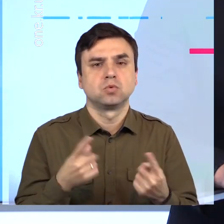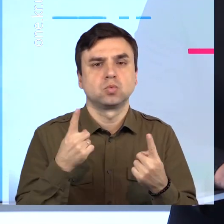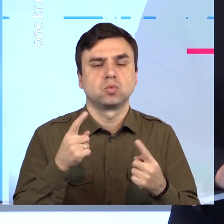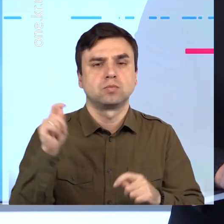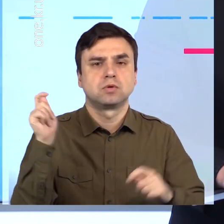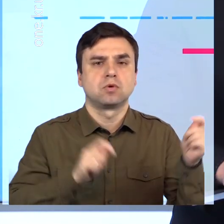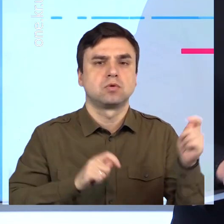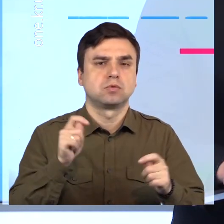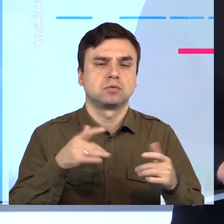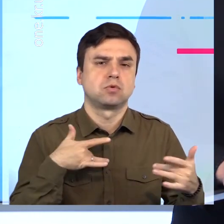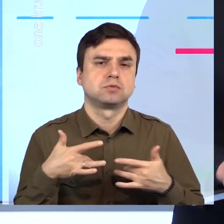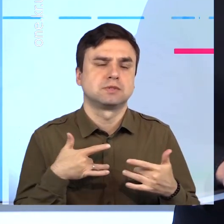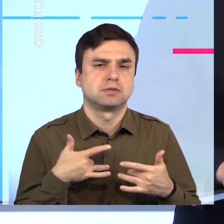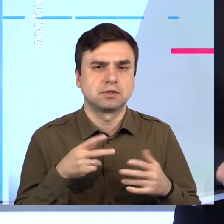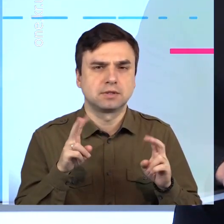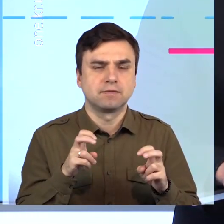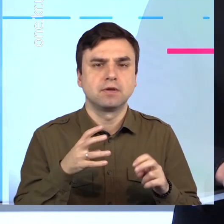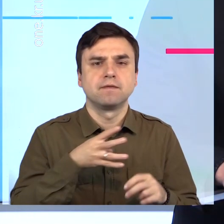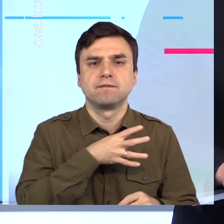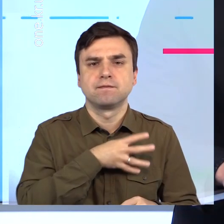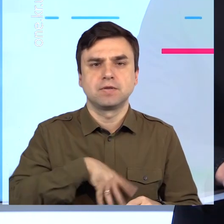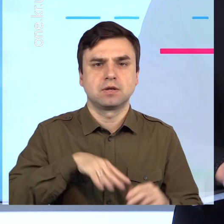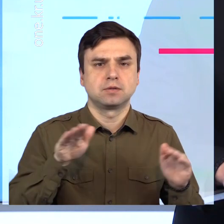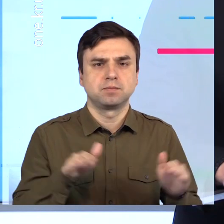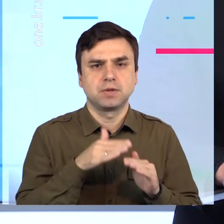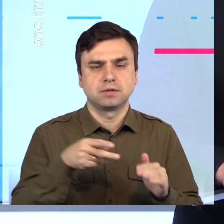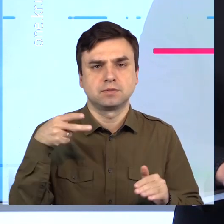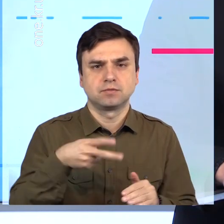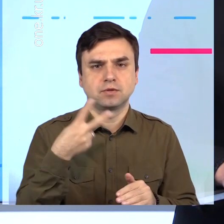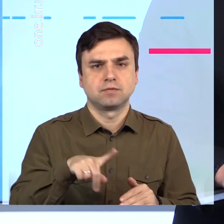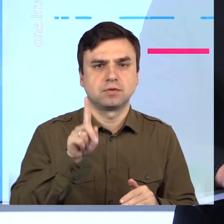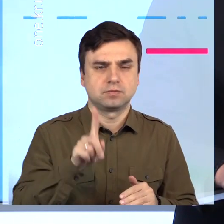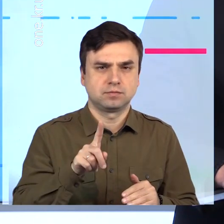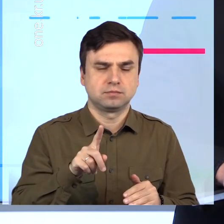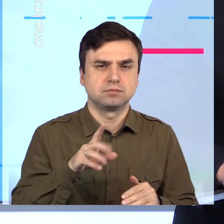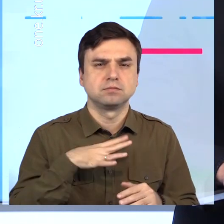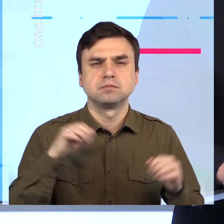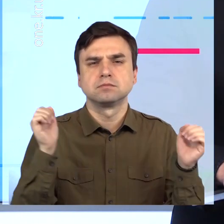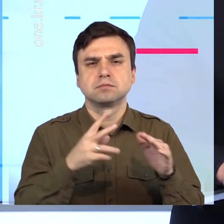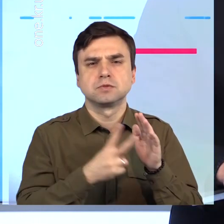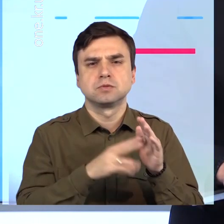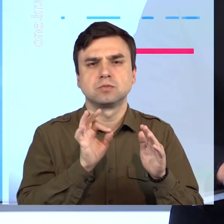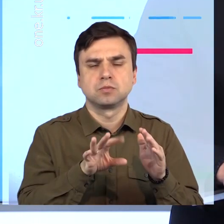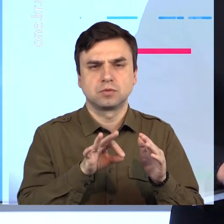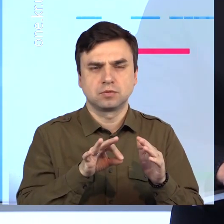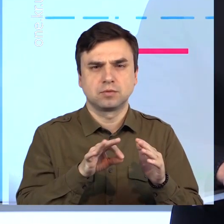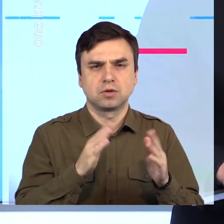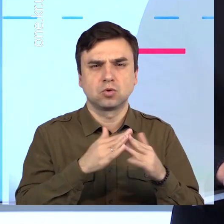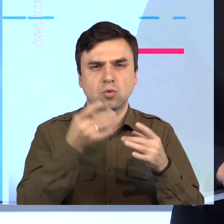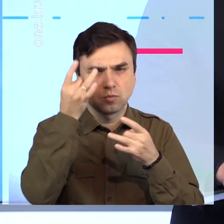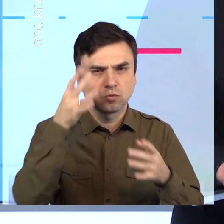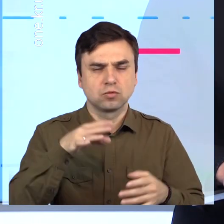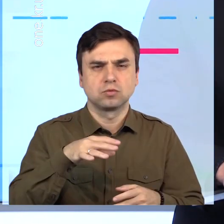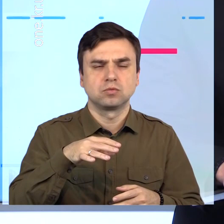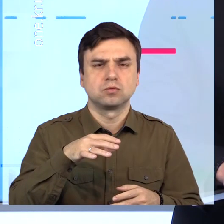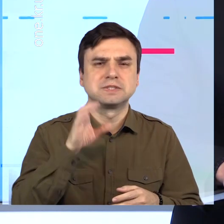Творчі здібності, артистизм та оригінальне виконання українських пісень – усім цим мешканців та гости Кривого Рогу